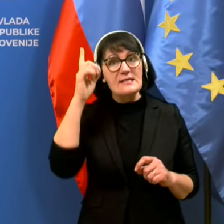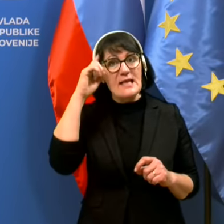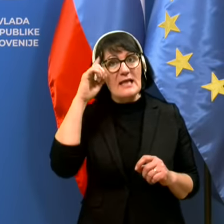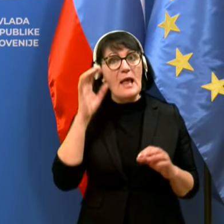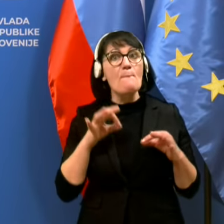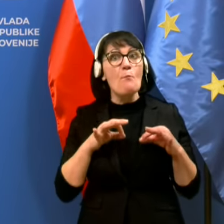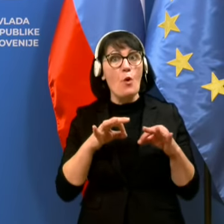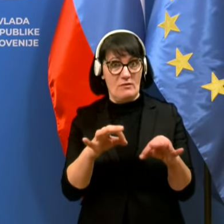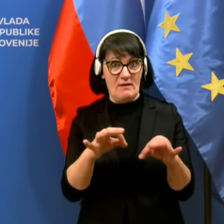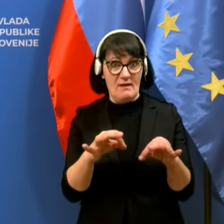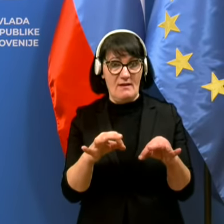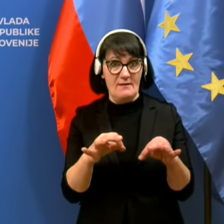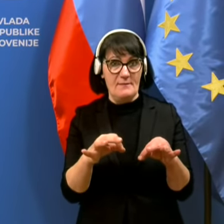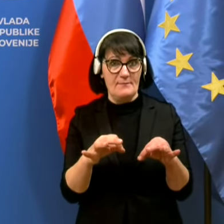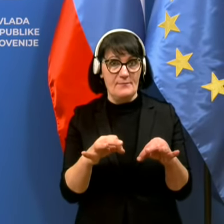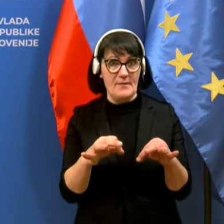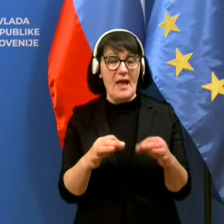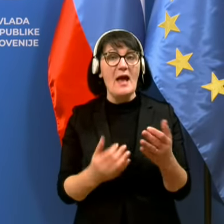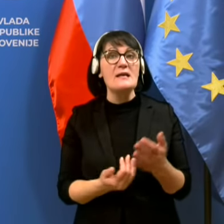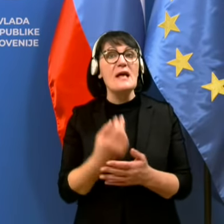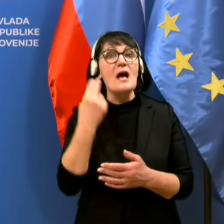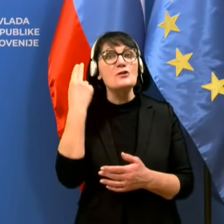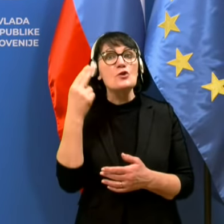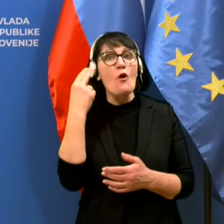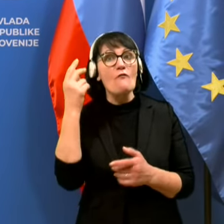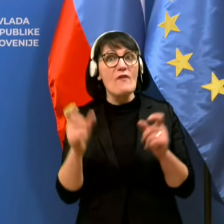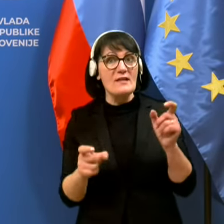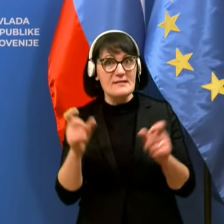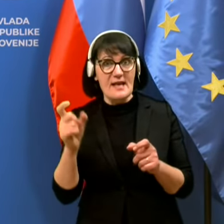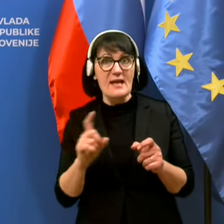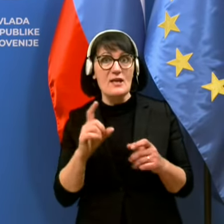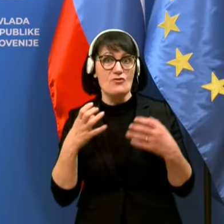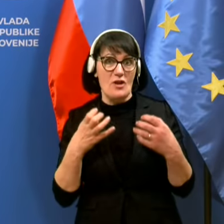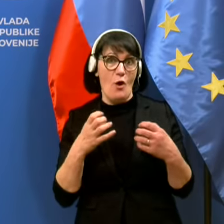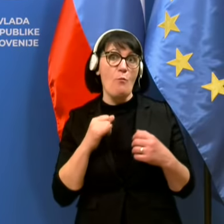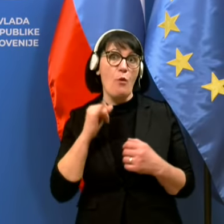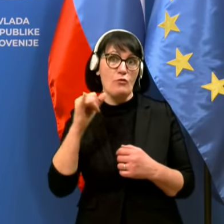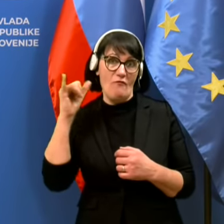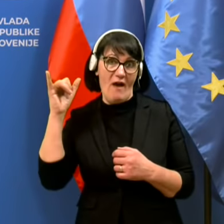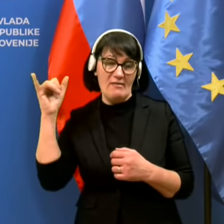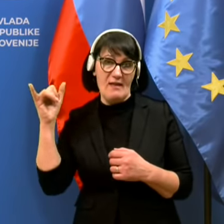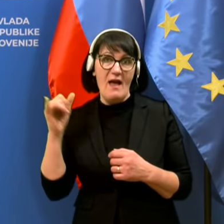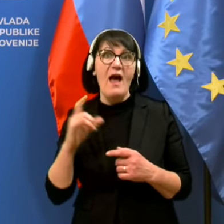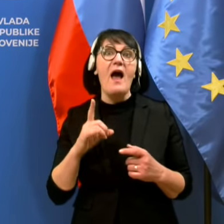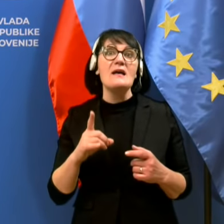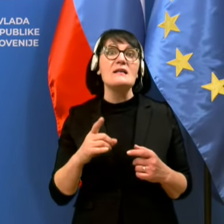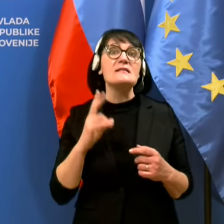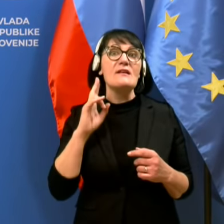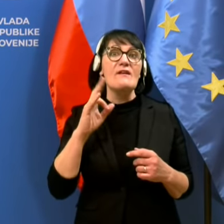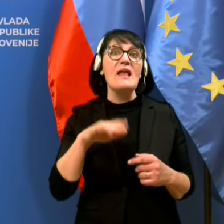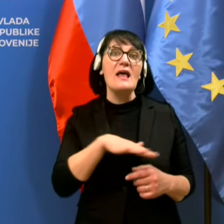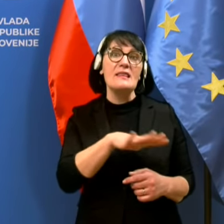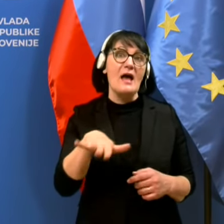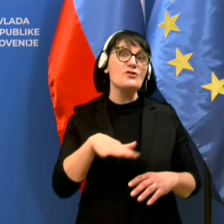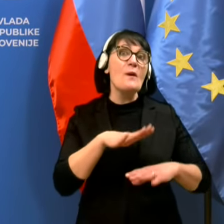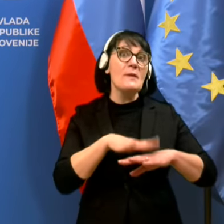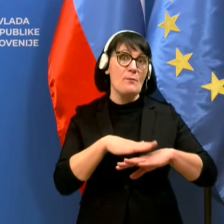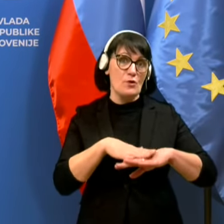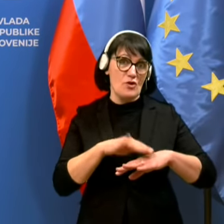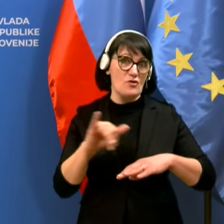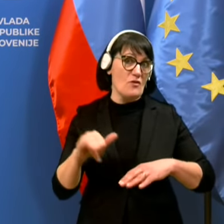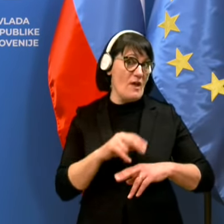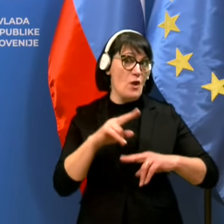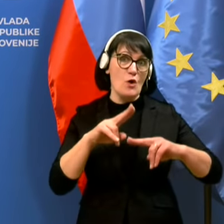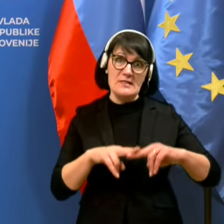poti za slojence, ki želijo potovati v tojino. Seveda, naše priporočilo še vedno